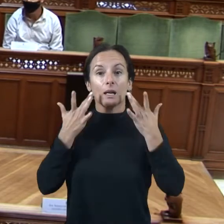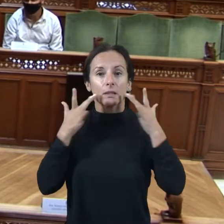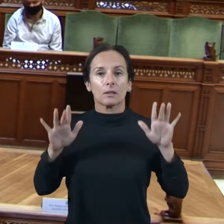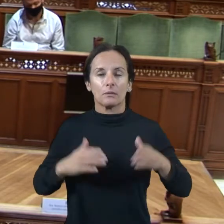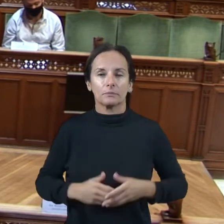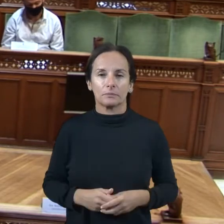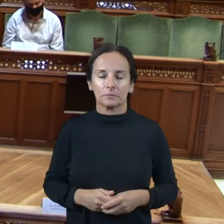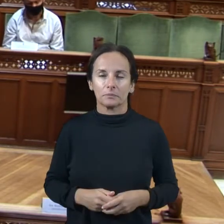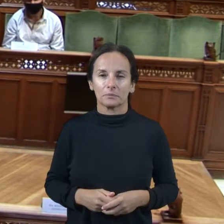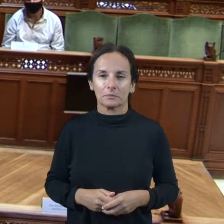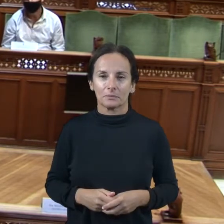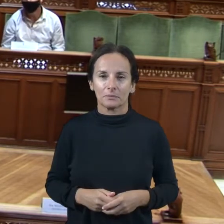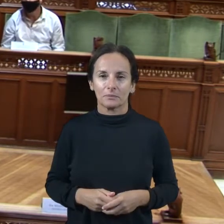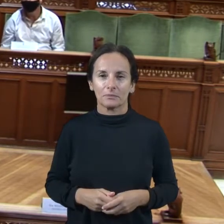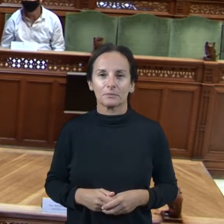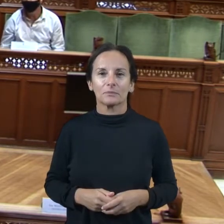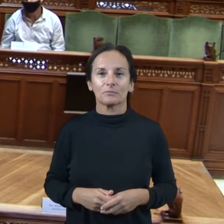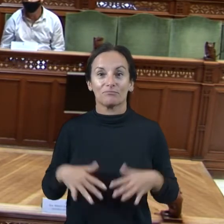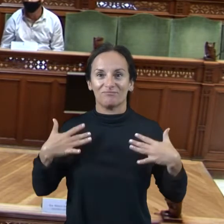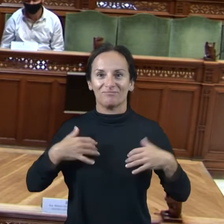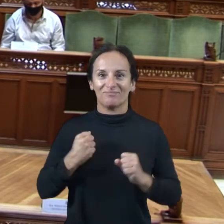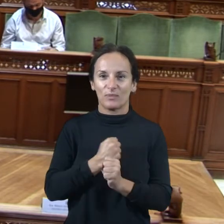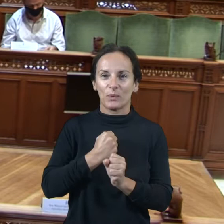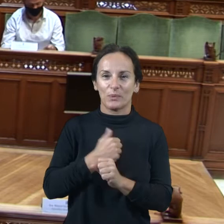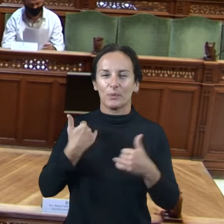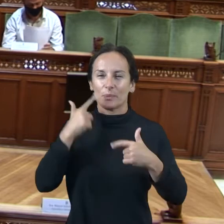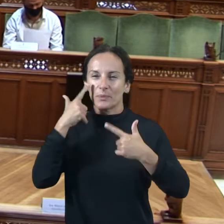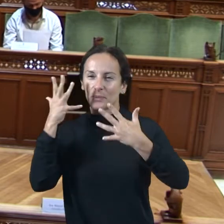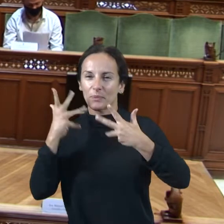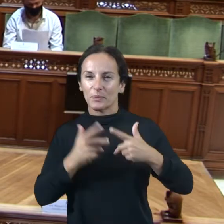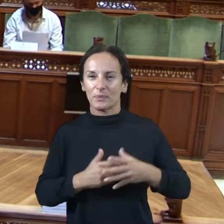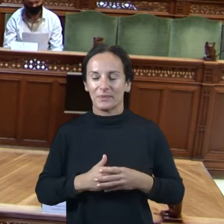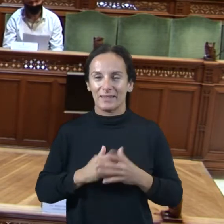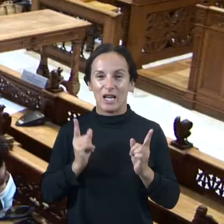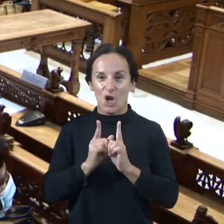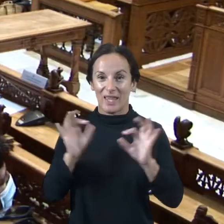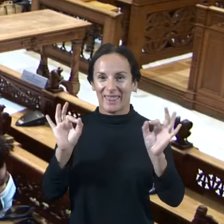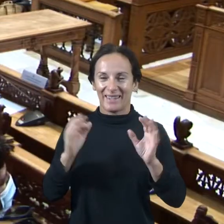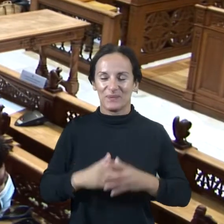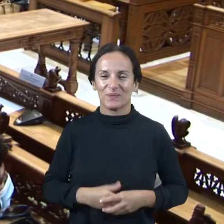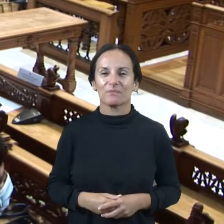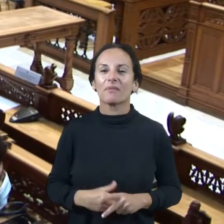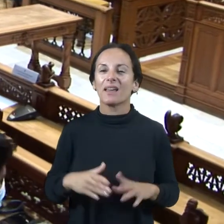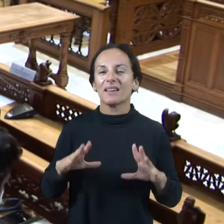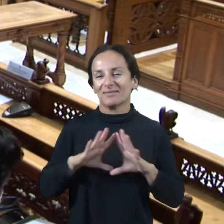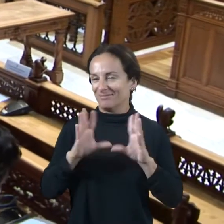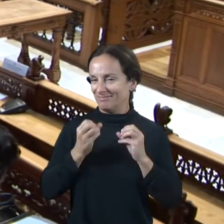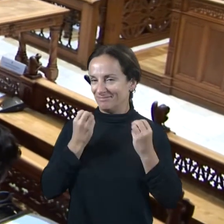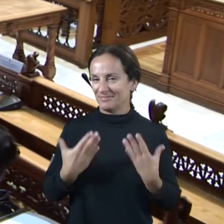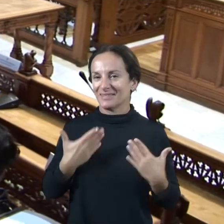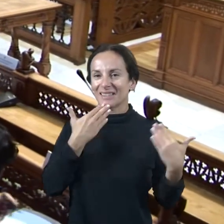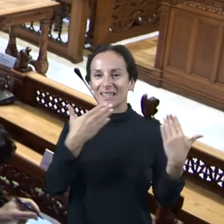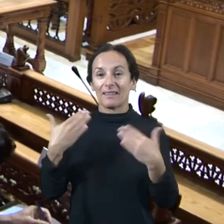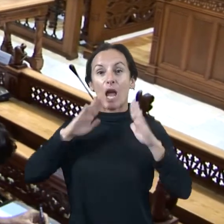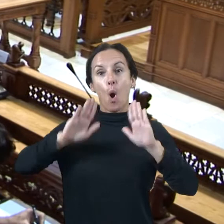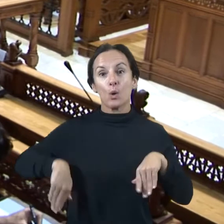Abstencions? Bé normal perquè n'he dut una feina que la vol vol tenir en contra Molt bé moltíssimes gràcies i ara passam